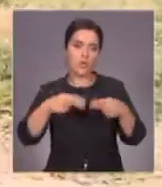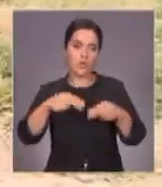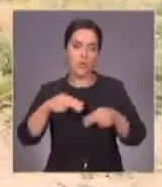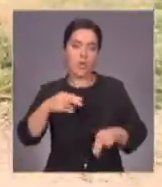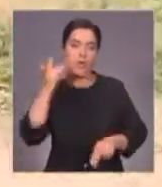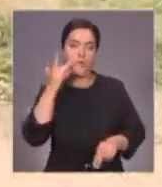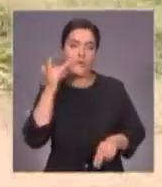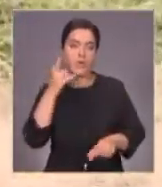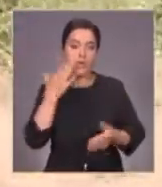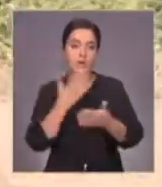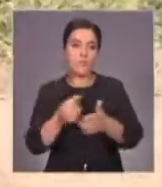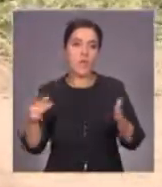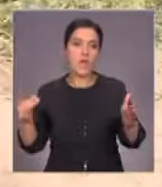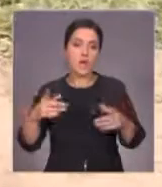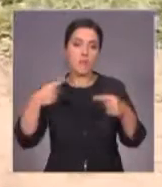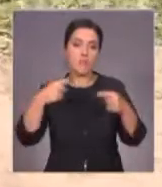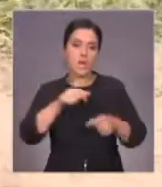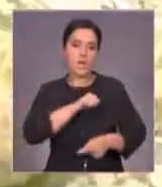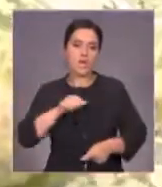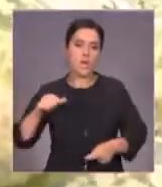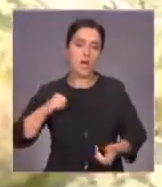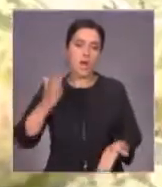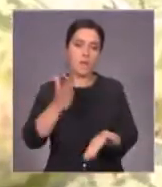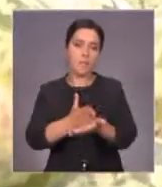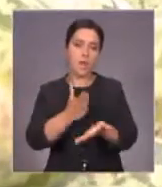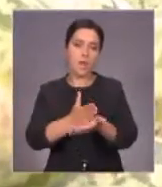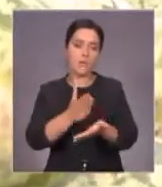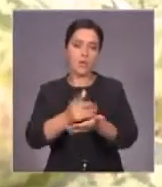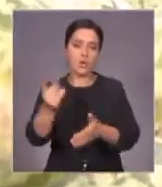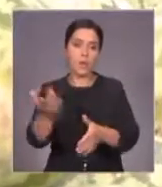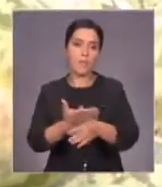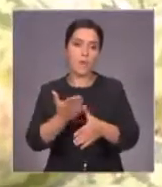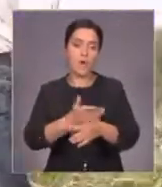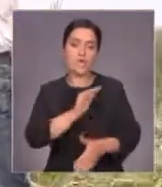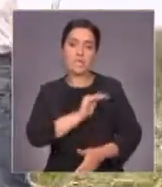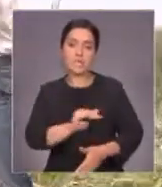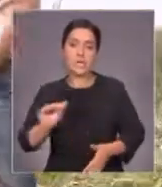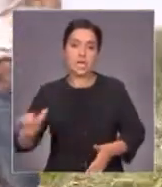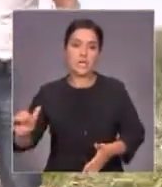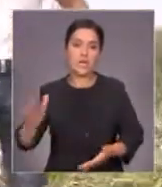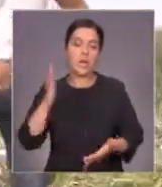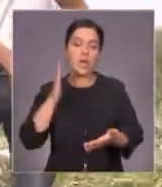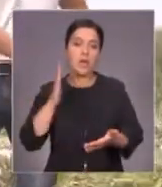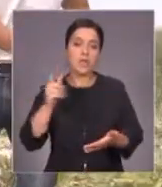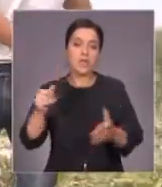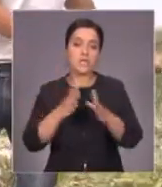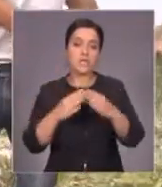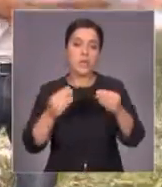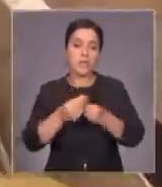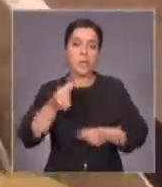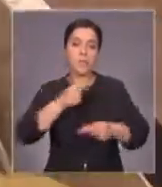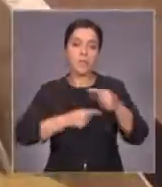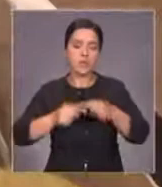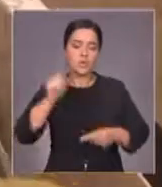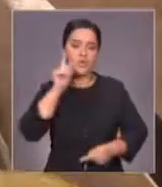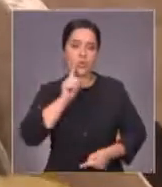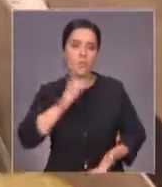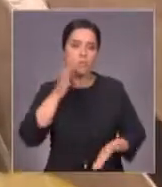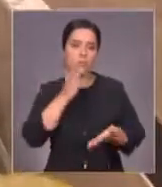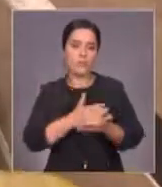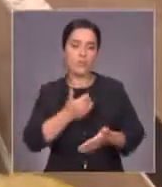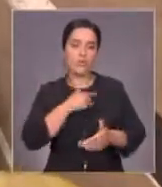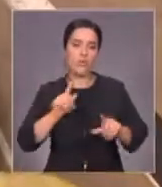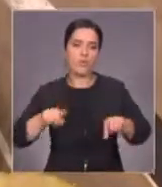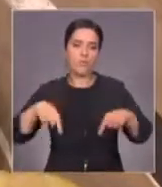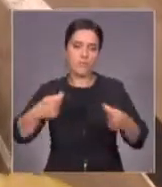арбузами «Спартак» торгует без посредников. Помогают ему дети. Бахчевод из Саралжина считает семейный бизнес хорошим делом и намерен